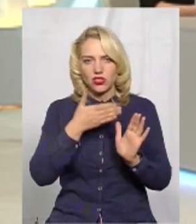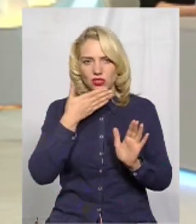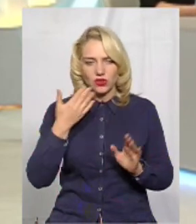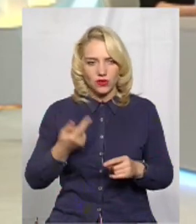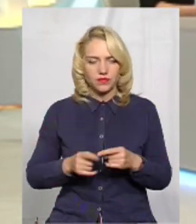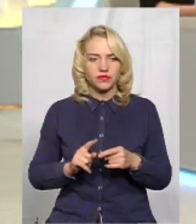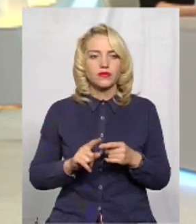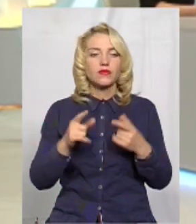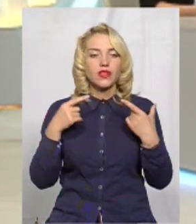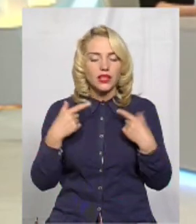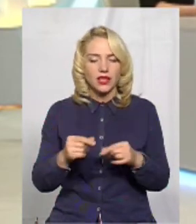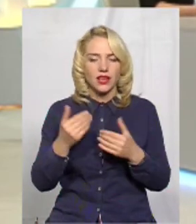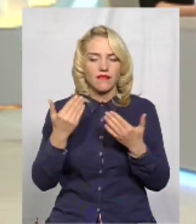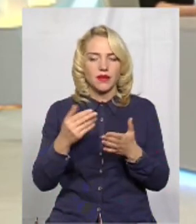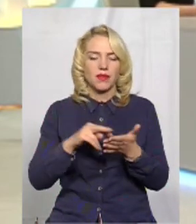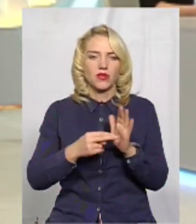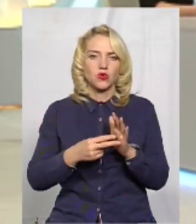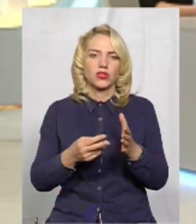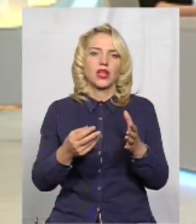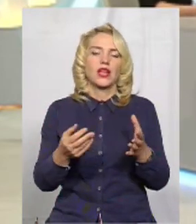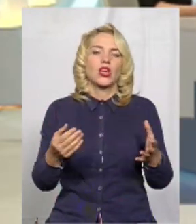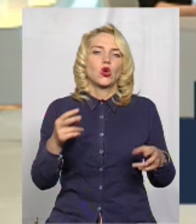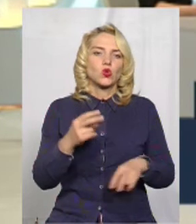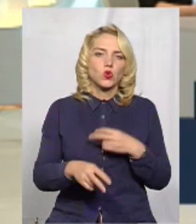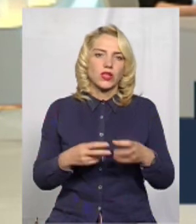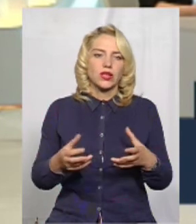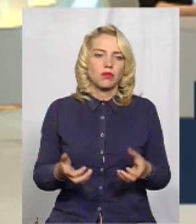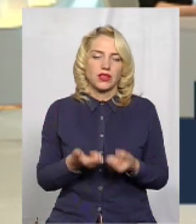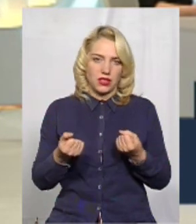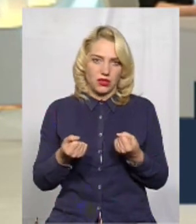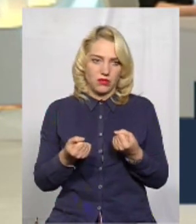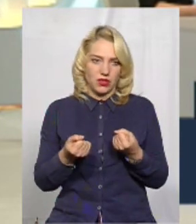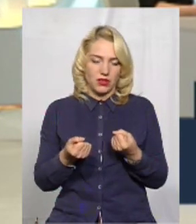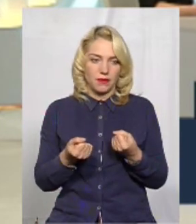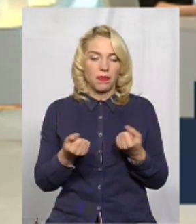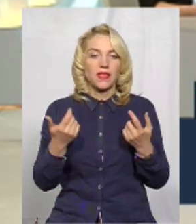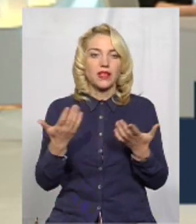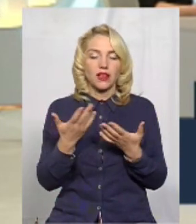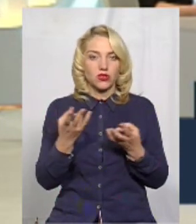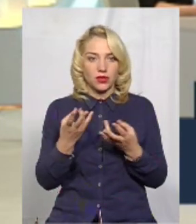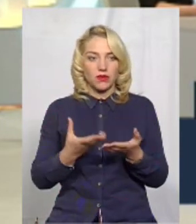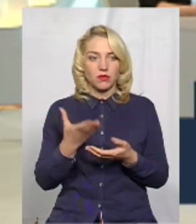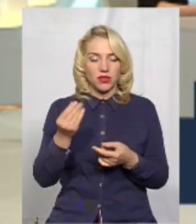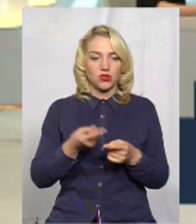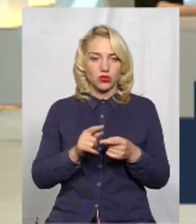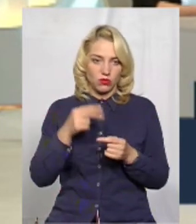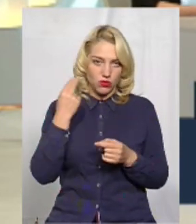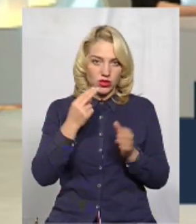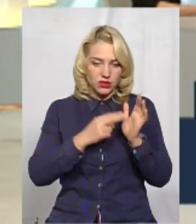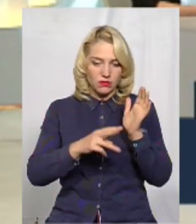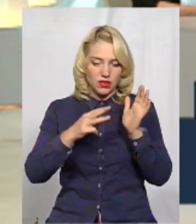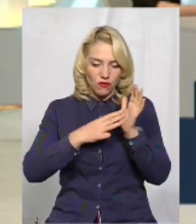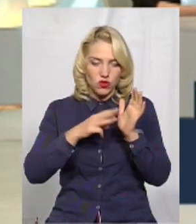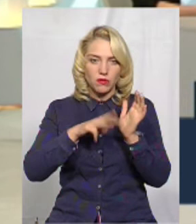Де плануєте шукати підтримки? Напевно, треба виплачувати той борг, 78 мільйонів він